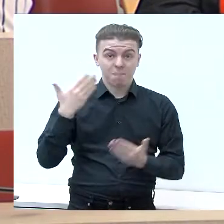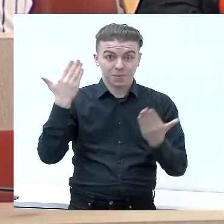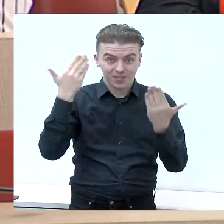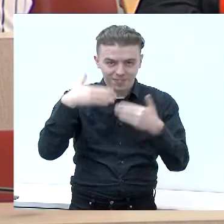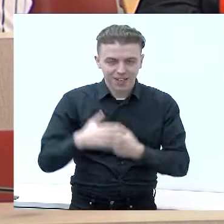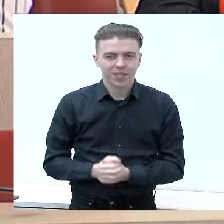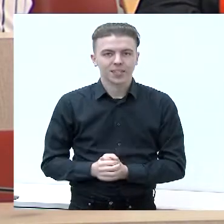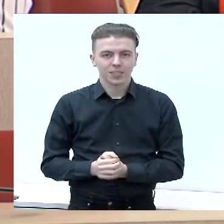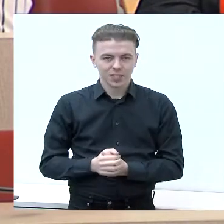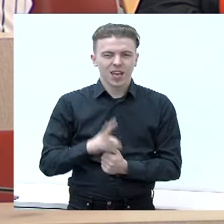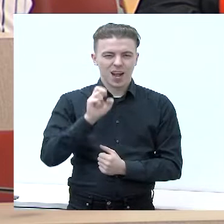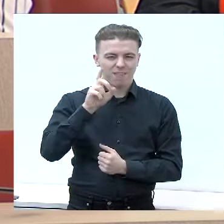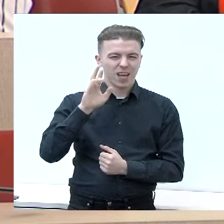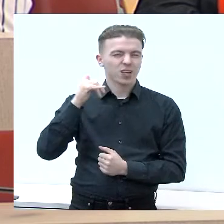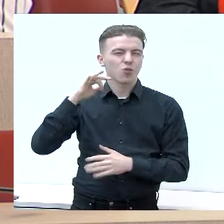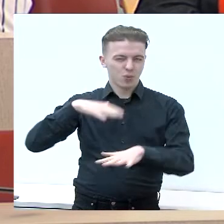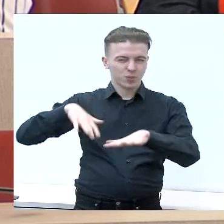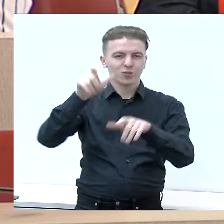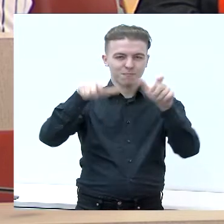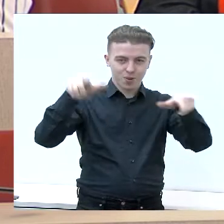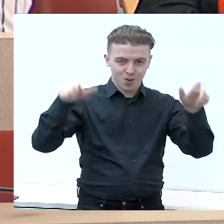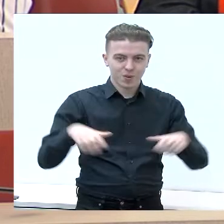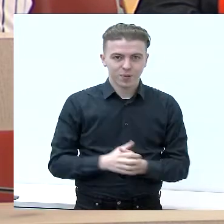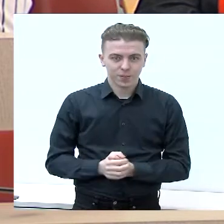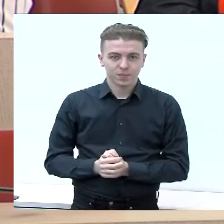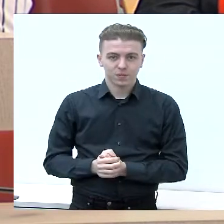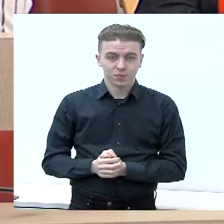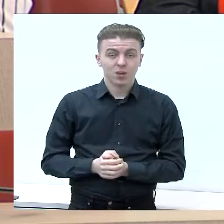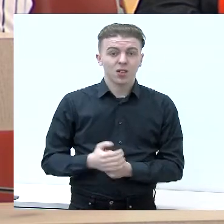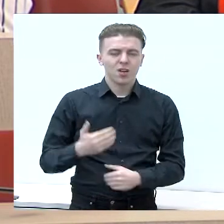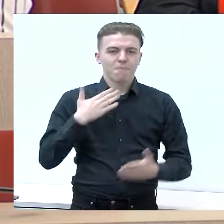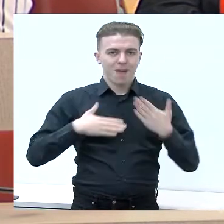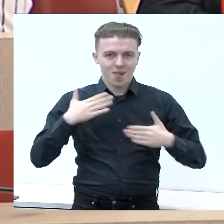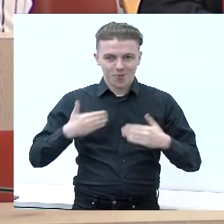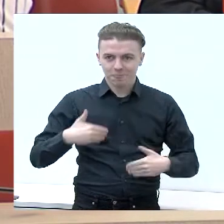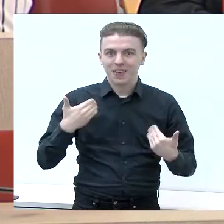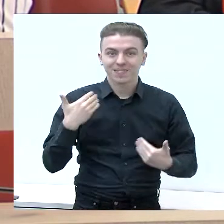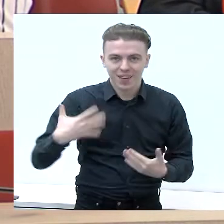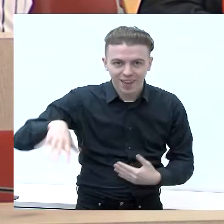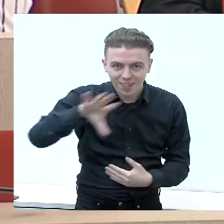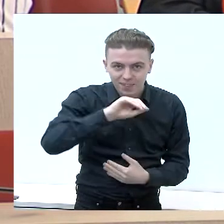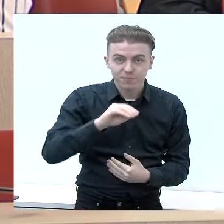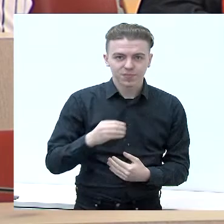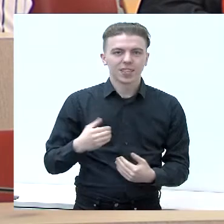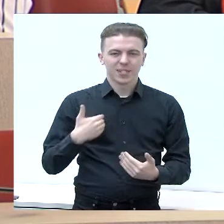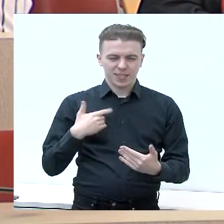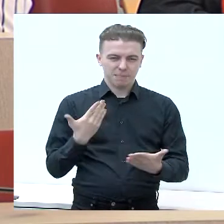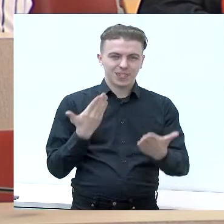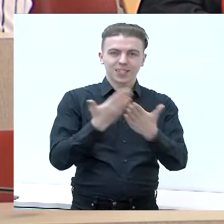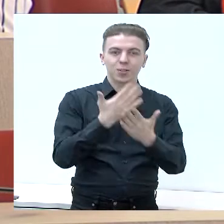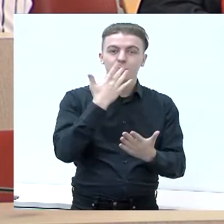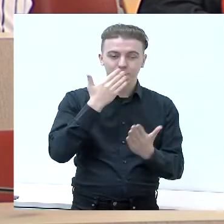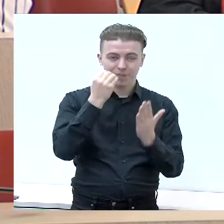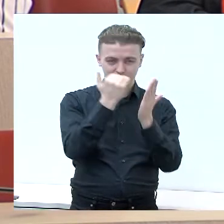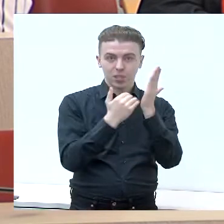Kalvarijos krašto žmonės. Malonu su jumis pasisveikinti. Pristatom sąrašą socialdemokratų partijos, numeris